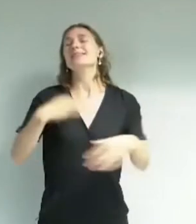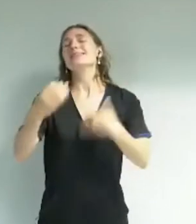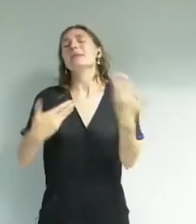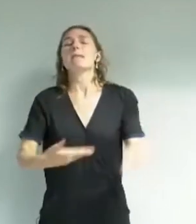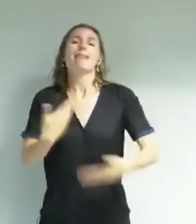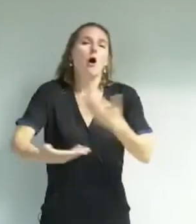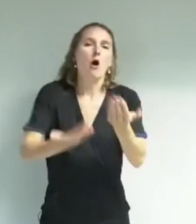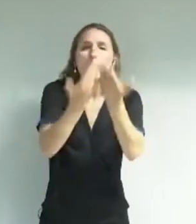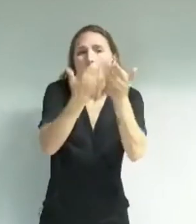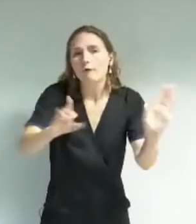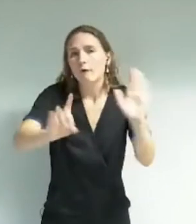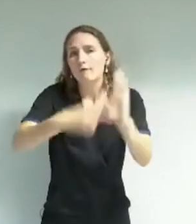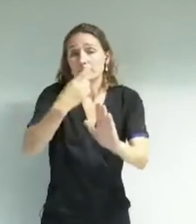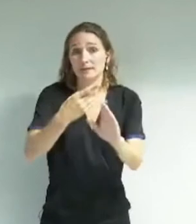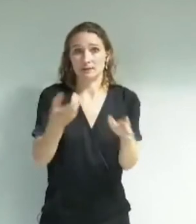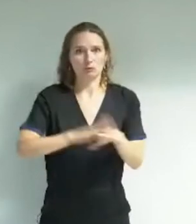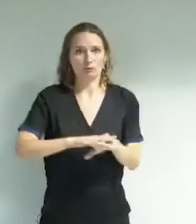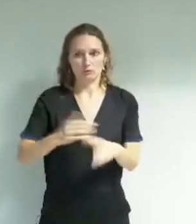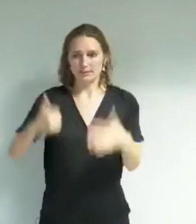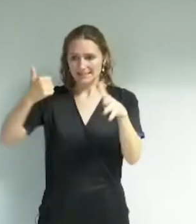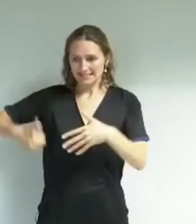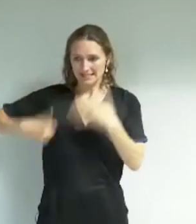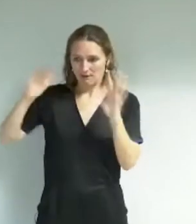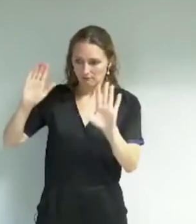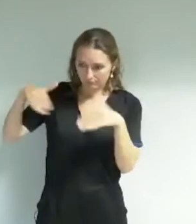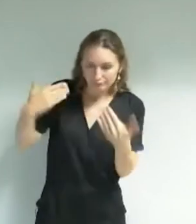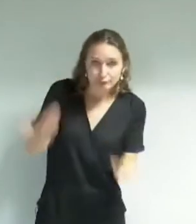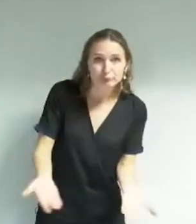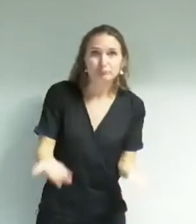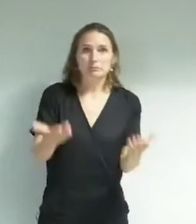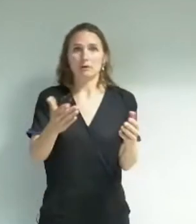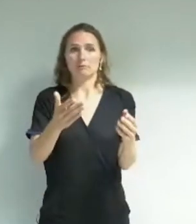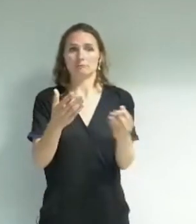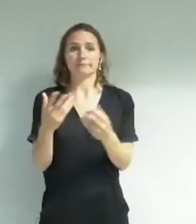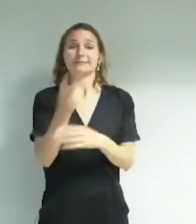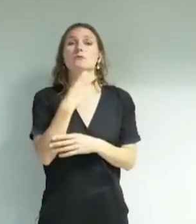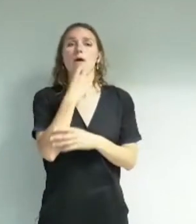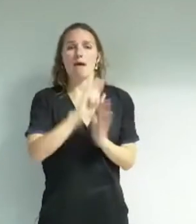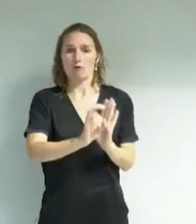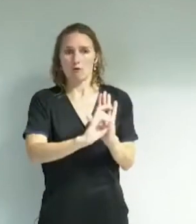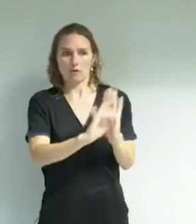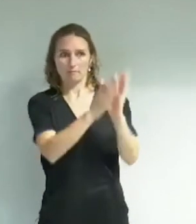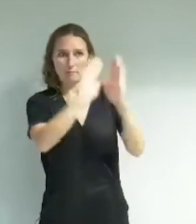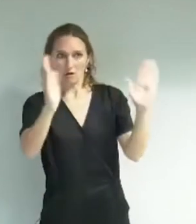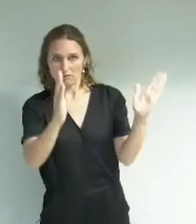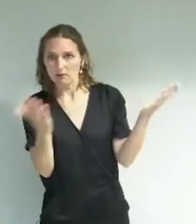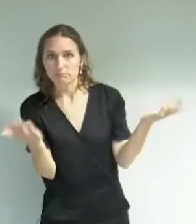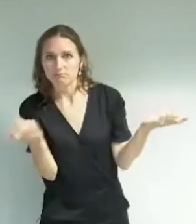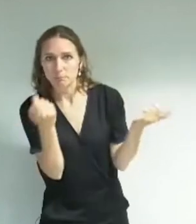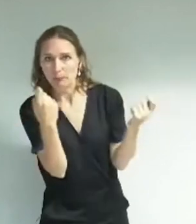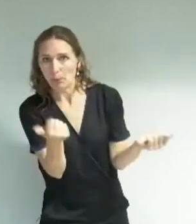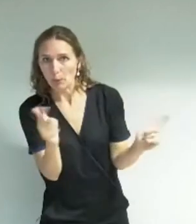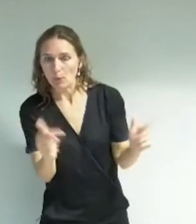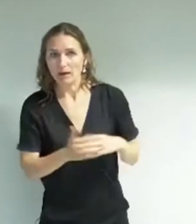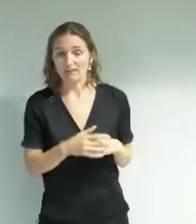ans, les grenoblois et les grenobloises doivent faire avec un service public amoindri. Et je vous invite sur cette question-là à aller discuter avec